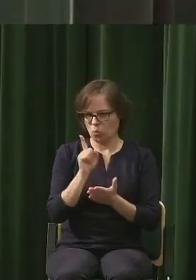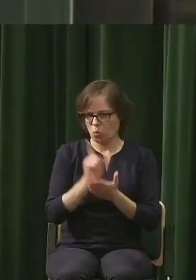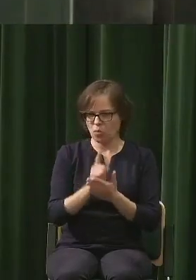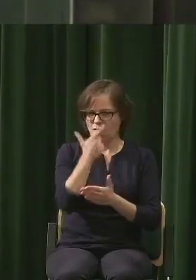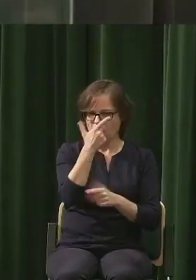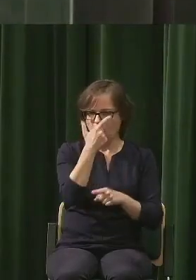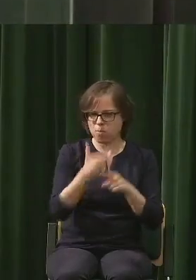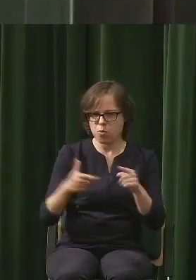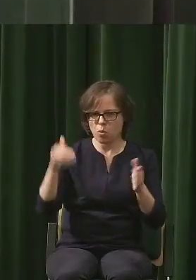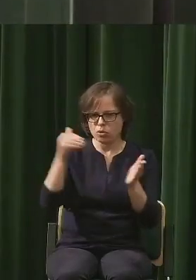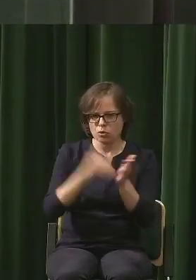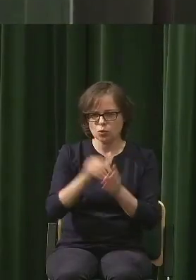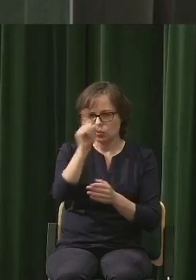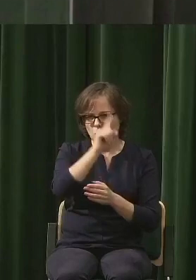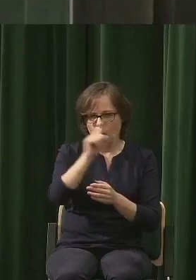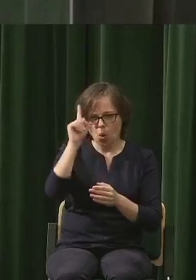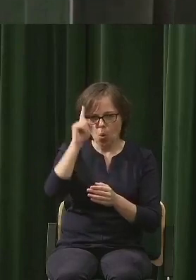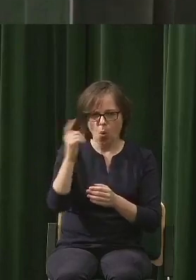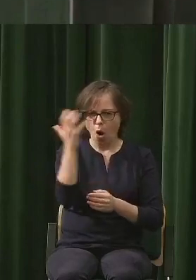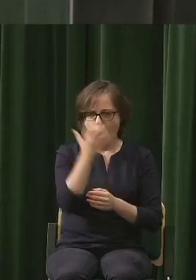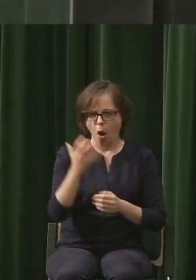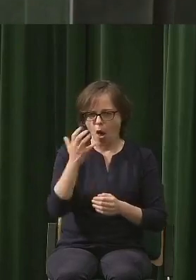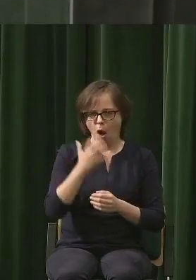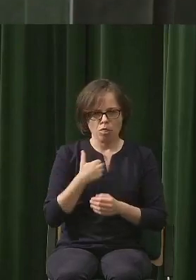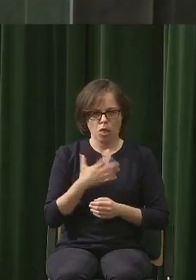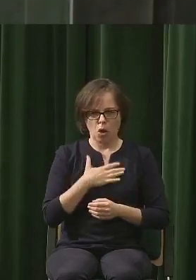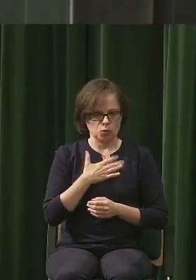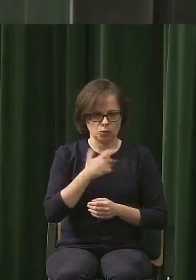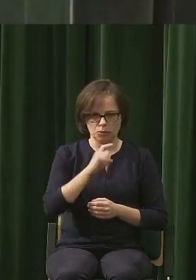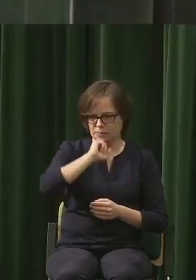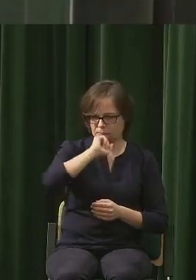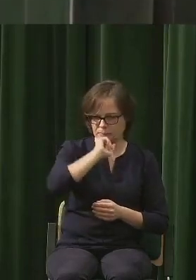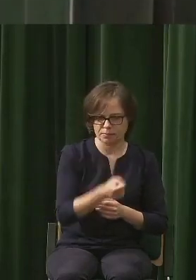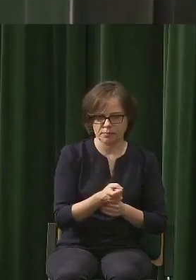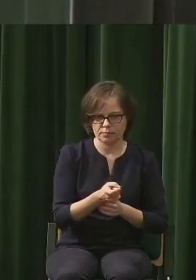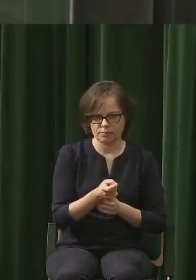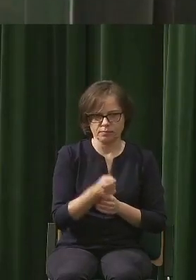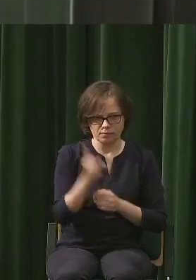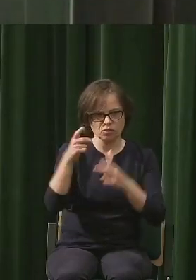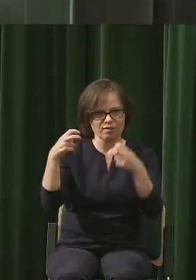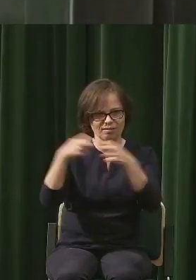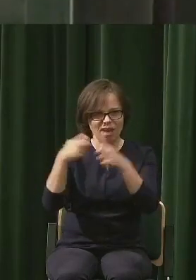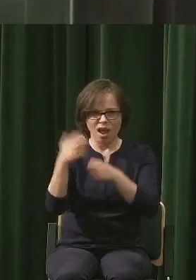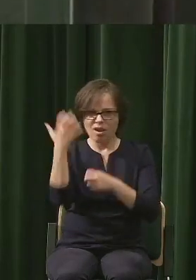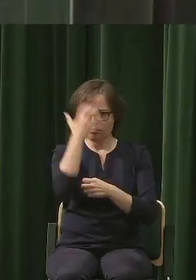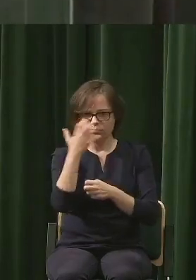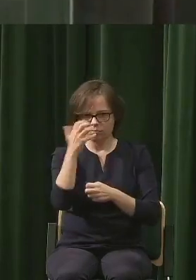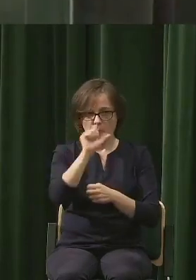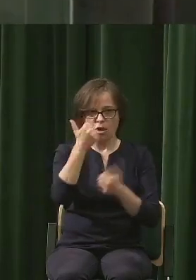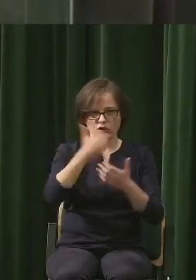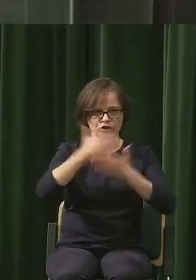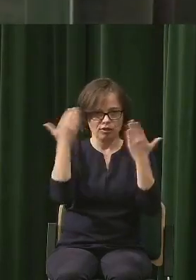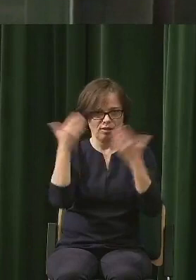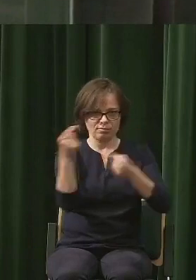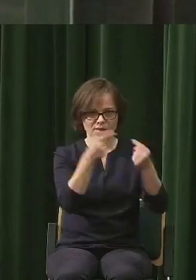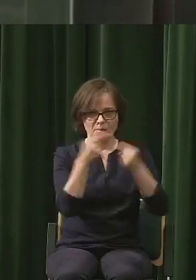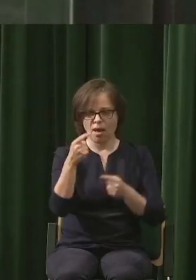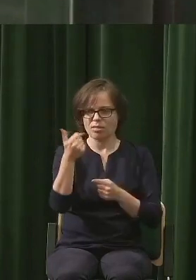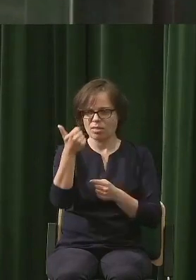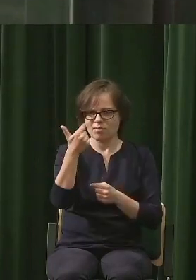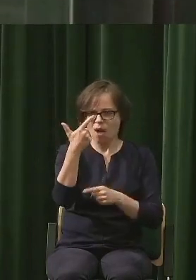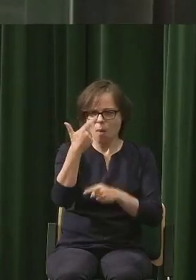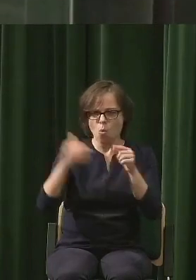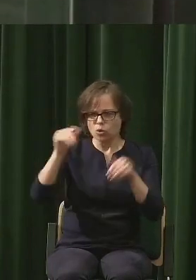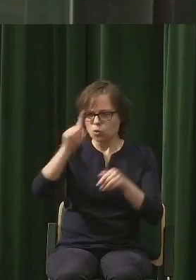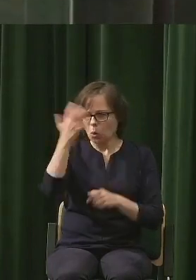tysiąca ludzi ogląda nasze debaty poprzez internet w pierwszym dniu, w